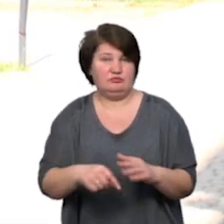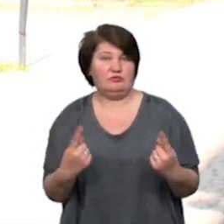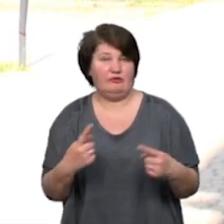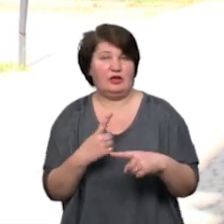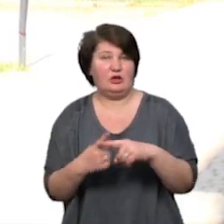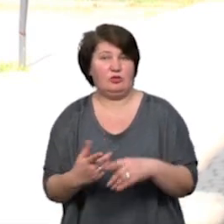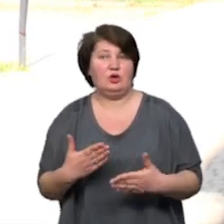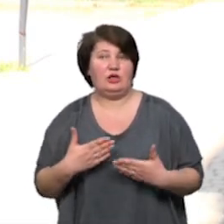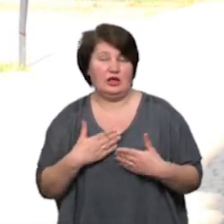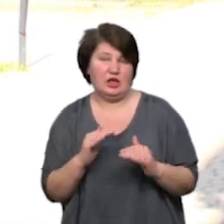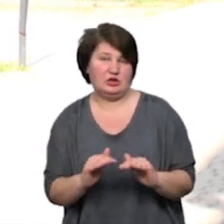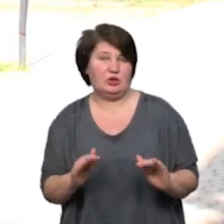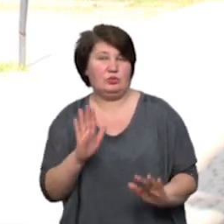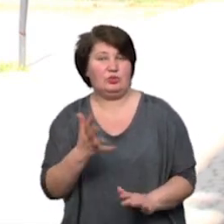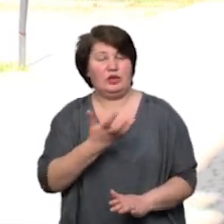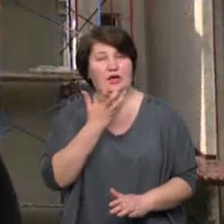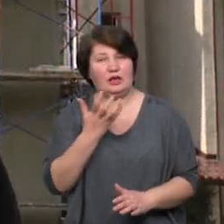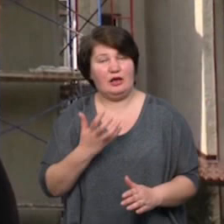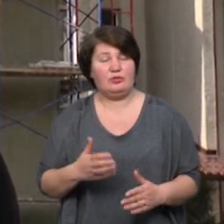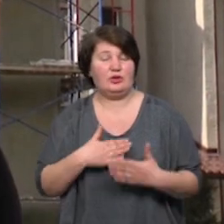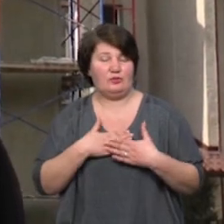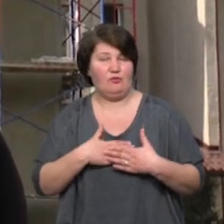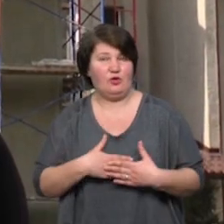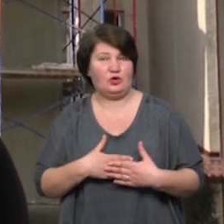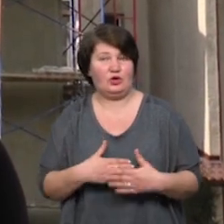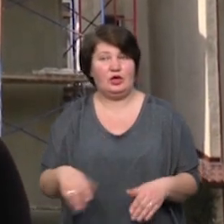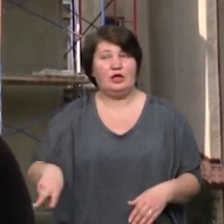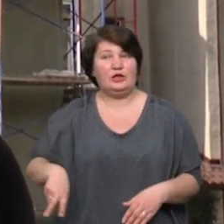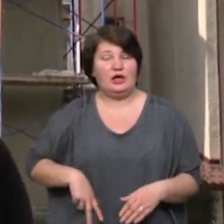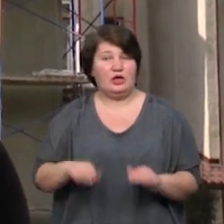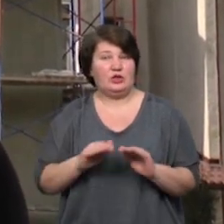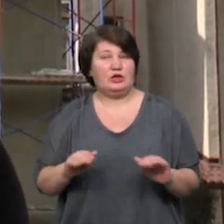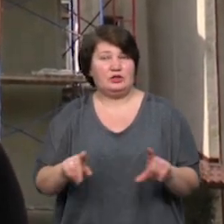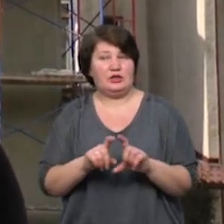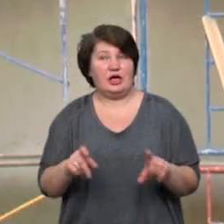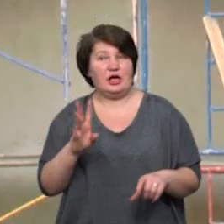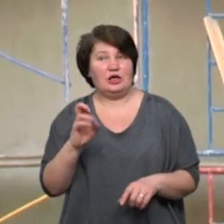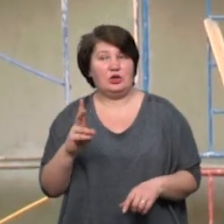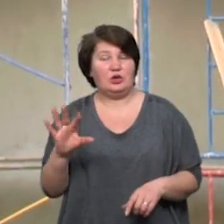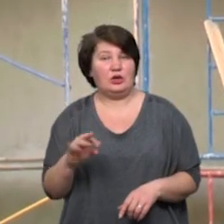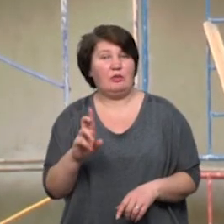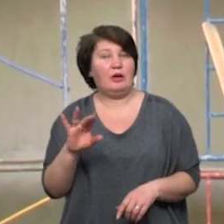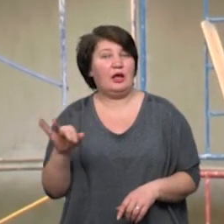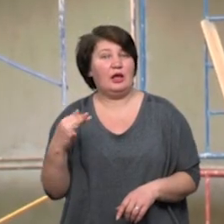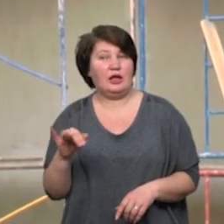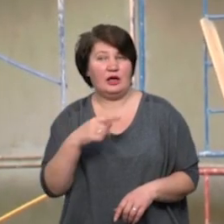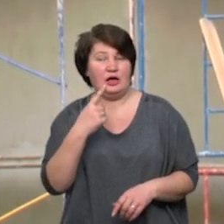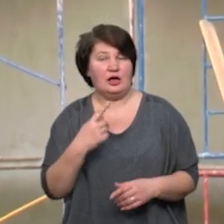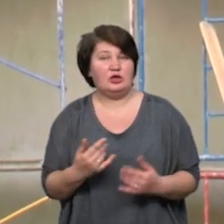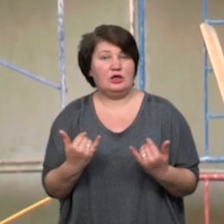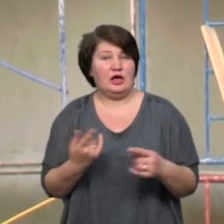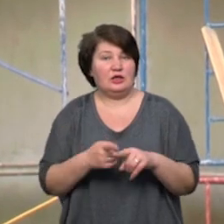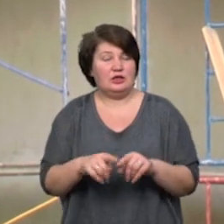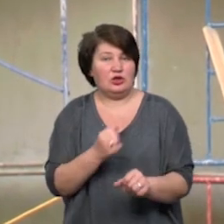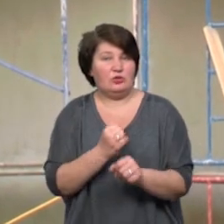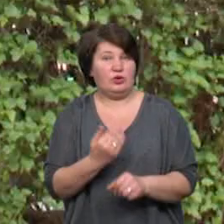наших дітей, тобто, буде тепло, затишно, комфортно. Директор дитячого садка Калинонька Тарас Голей каже, що для утеплення та інших робіт його